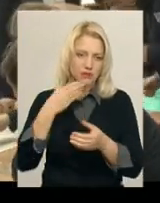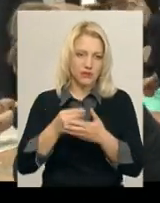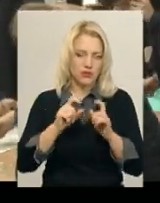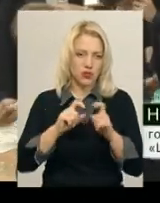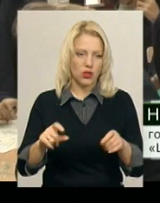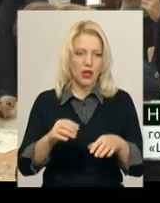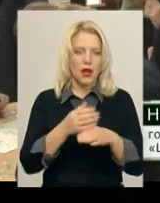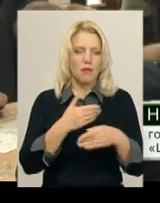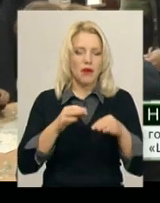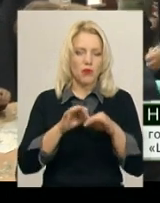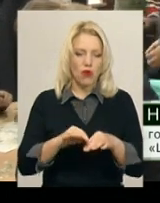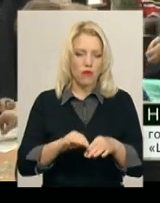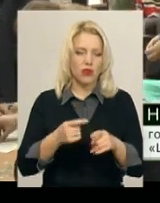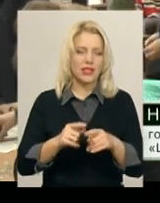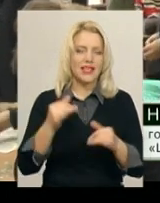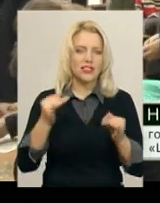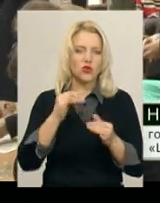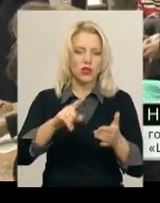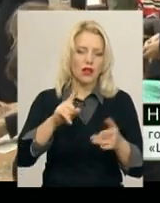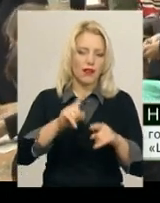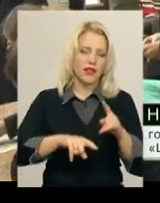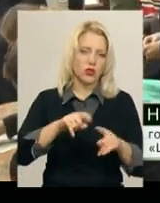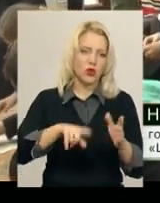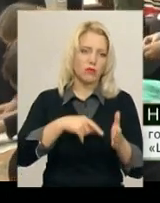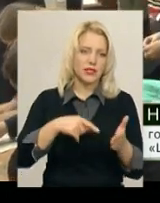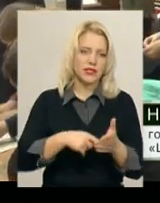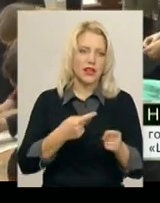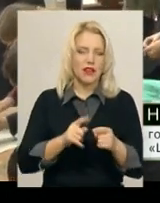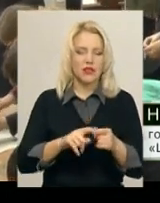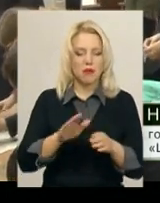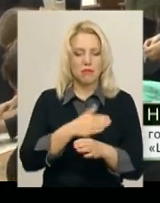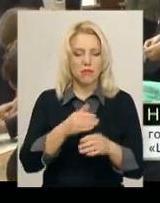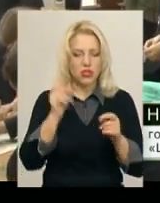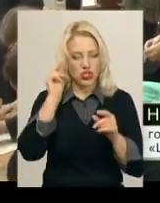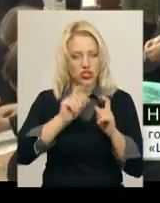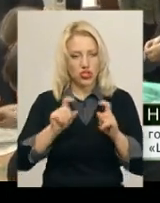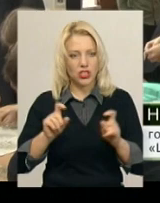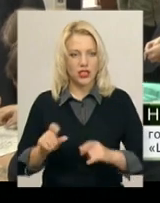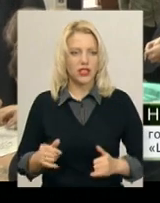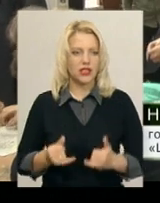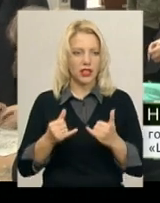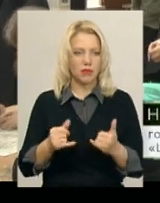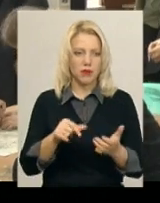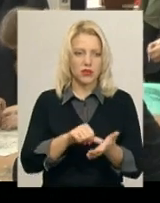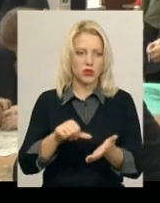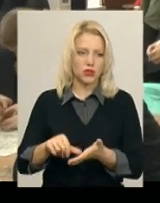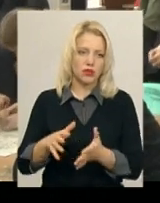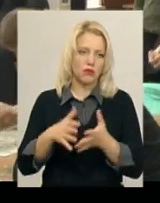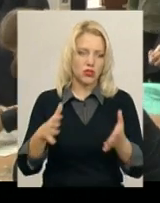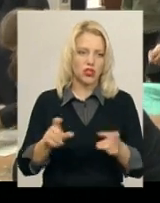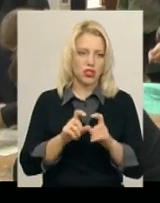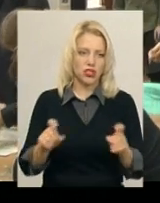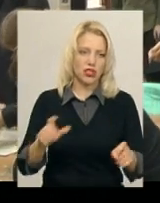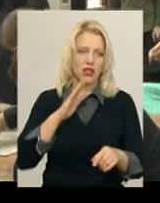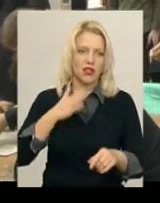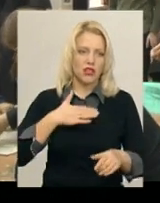пазл-квест з історії рідного міста. Він міжшкільний. Тут зараз присутні більшість шкіл